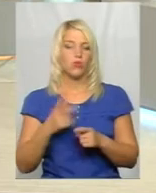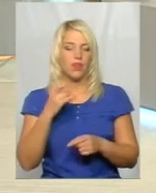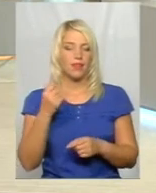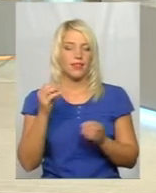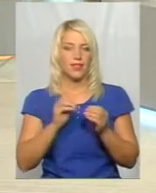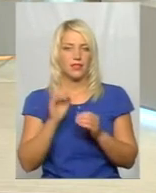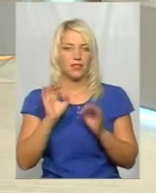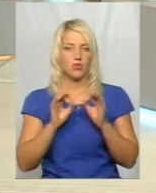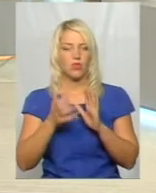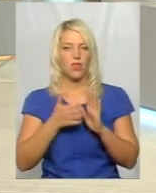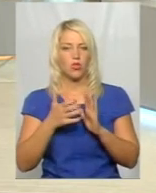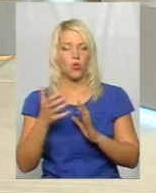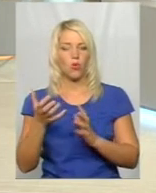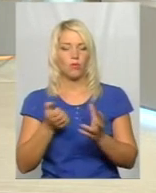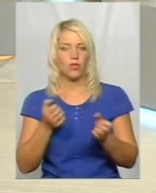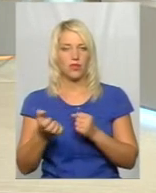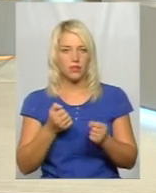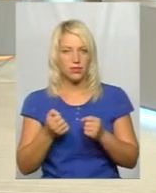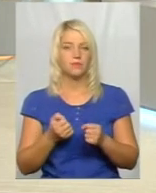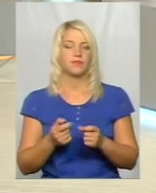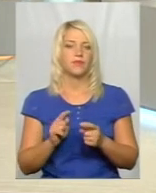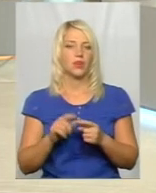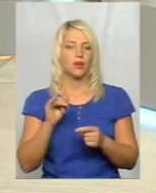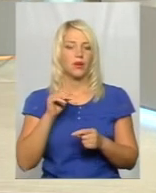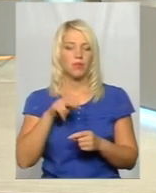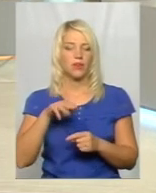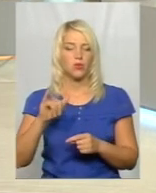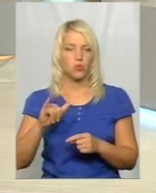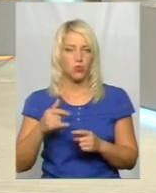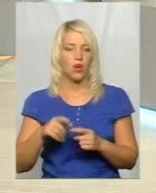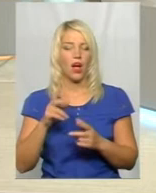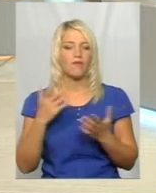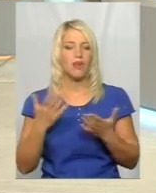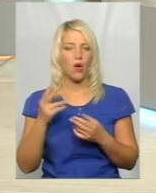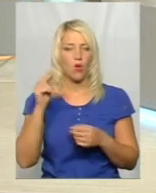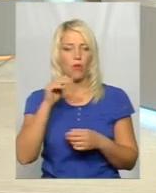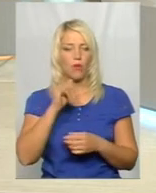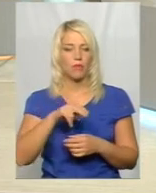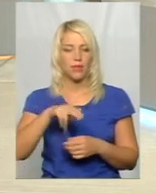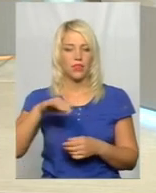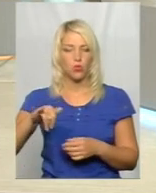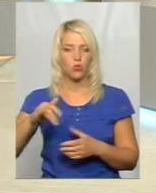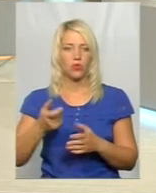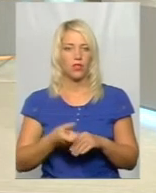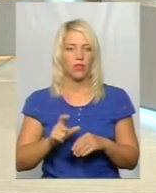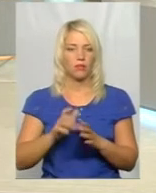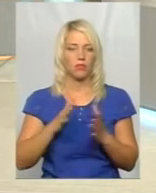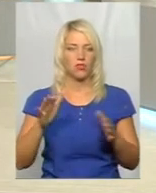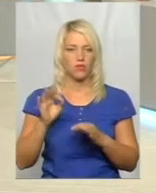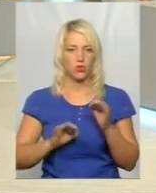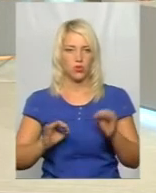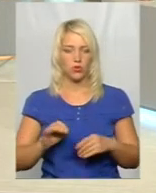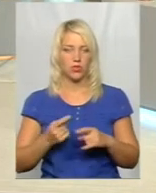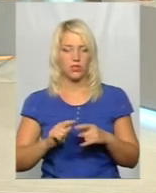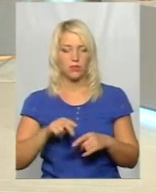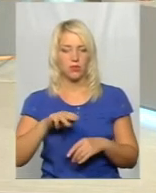недобір у закладах профтехосвіти – це в середньому. А в якому з училищ цей відсоток найбільший? Найбільший